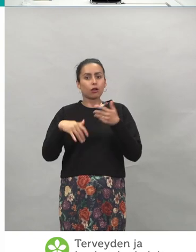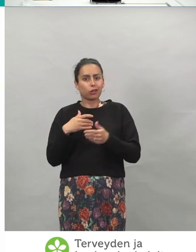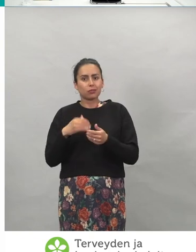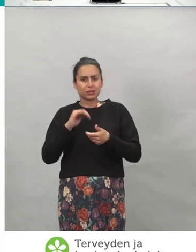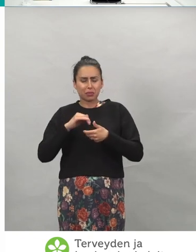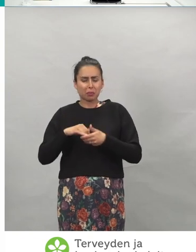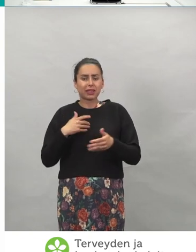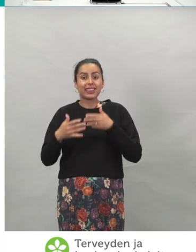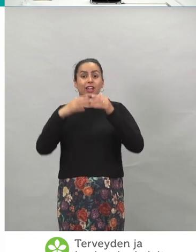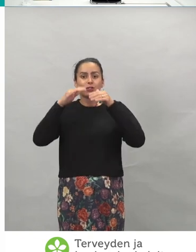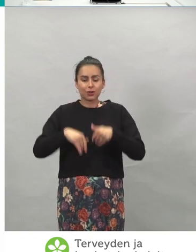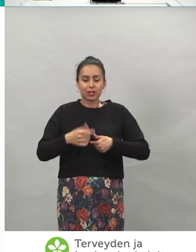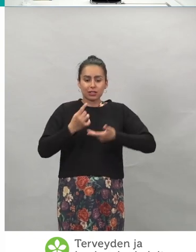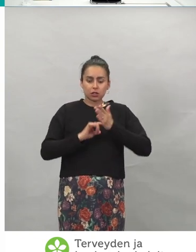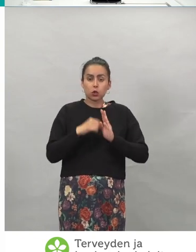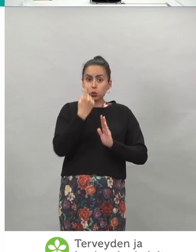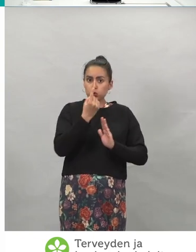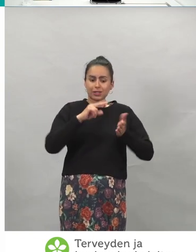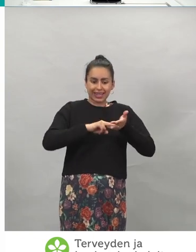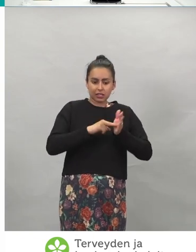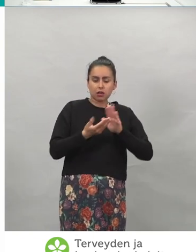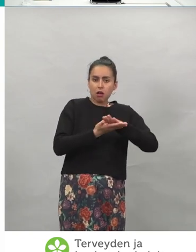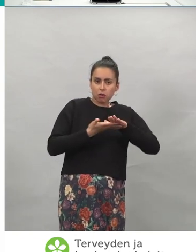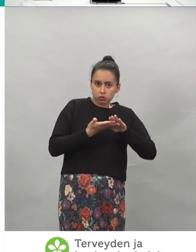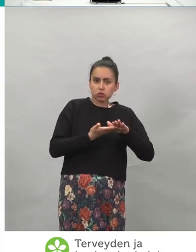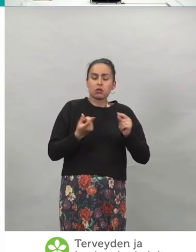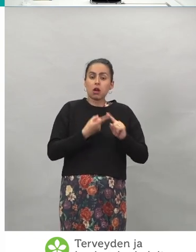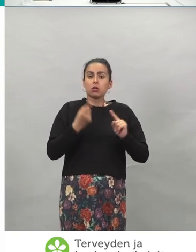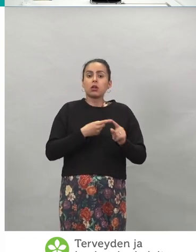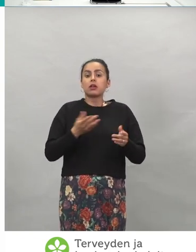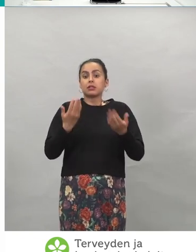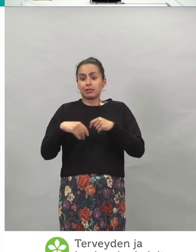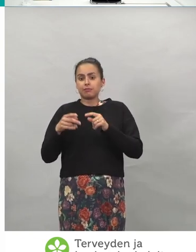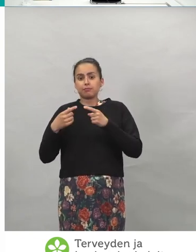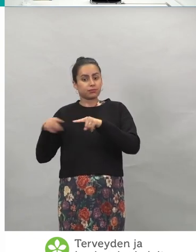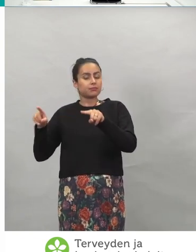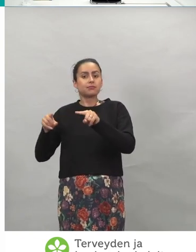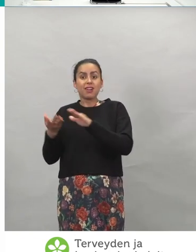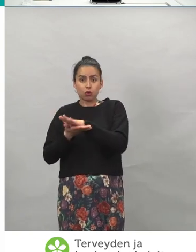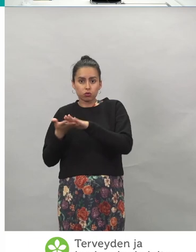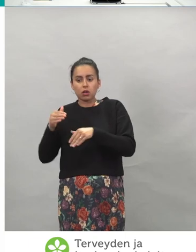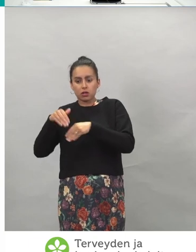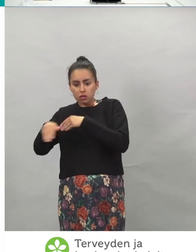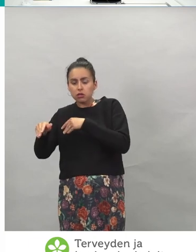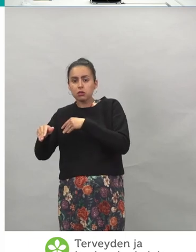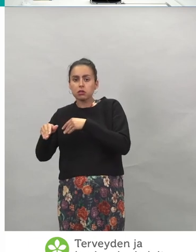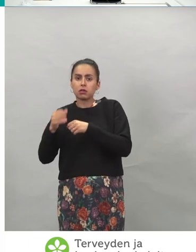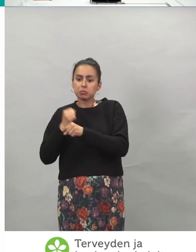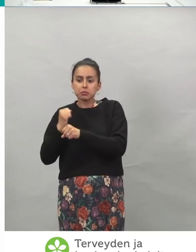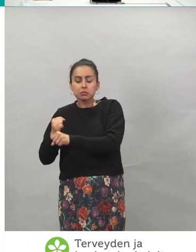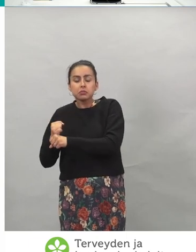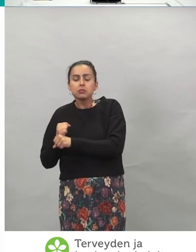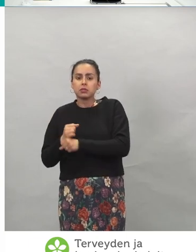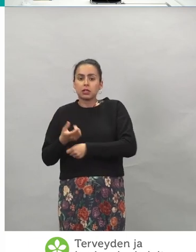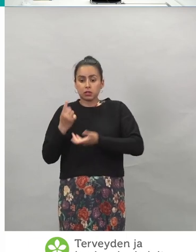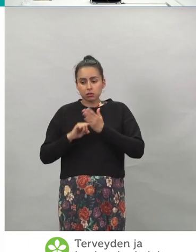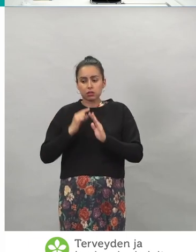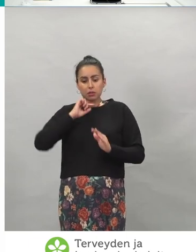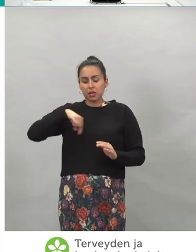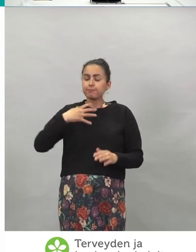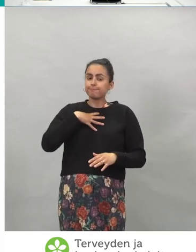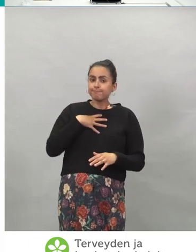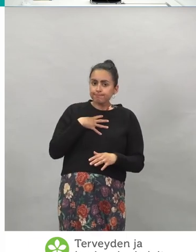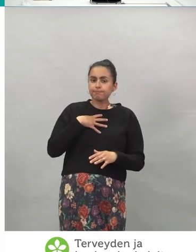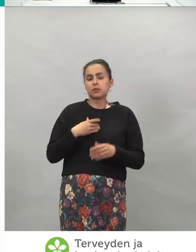teknisellä alustalla ja sitten jatketaan toisella. Eli siltä pohjalta me odotetaan, että olisi jopa